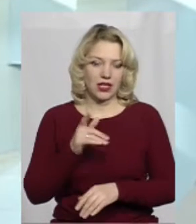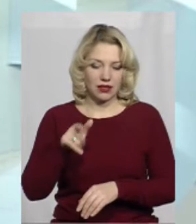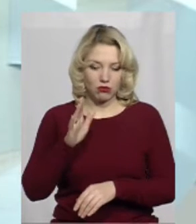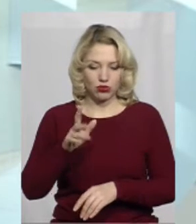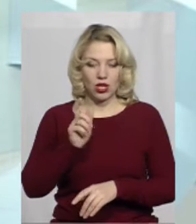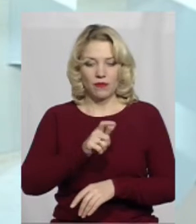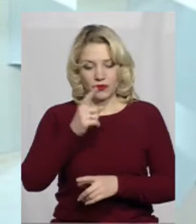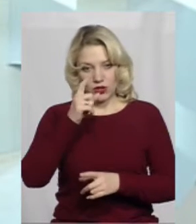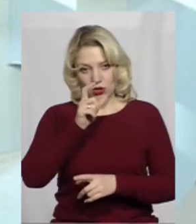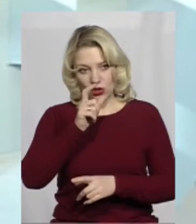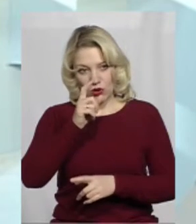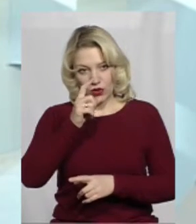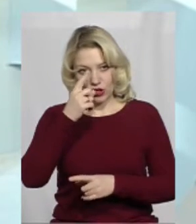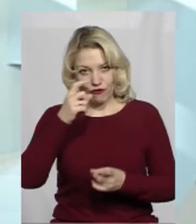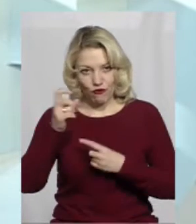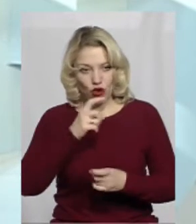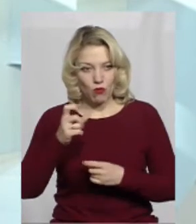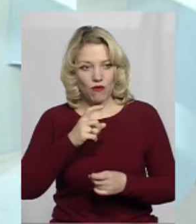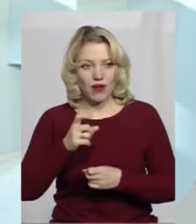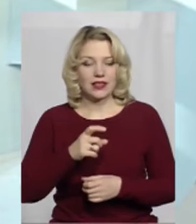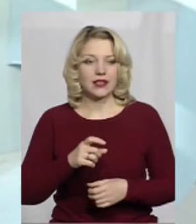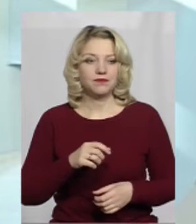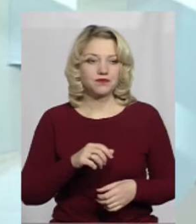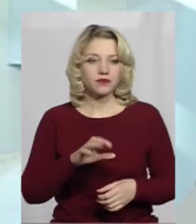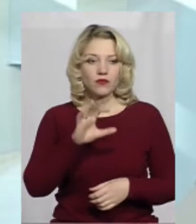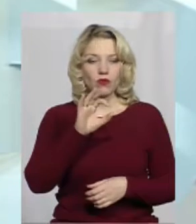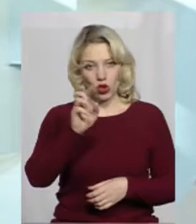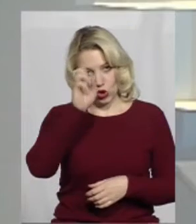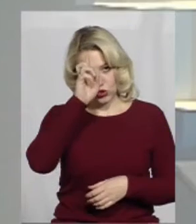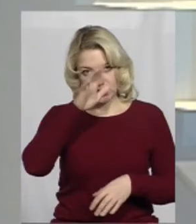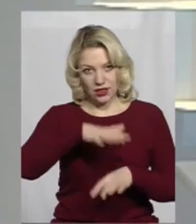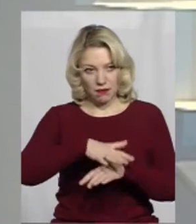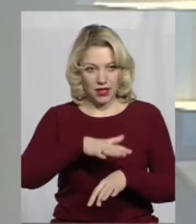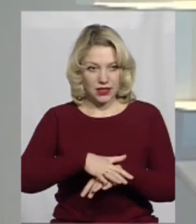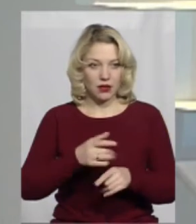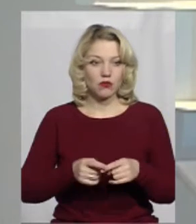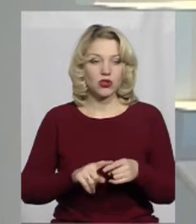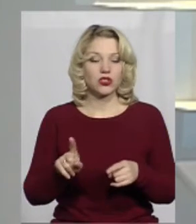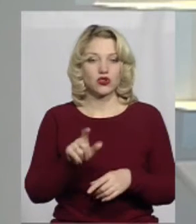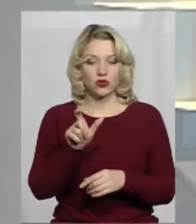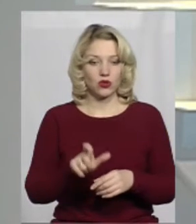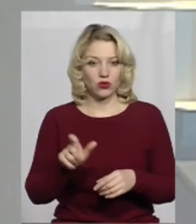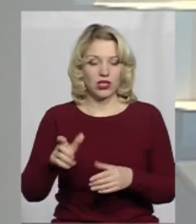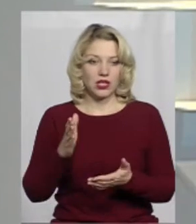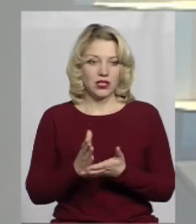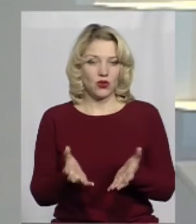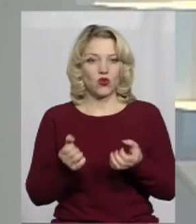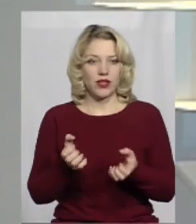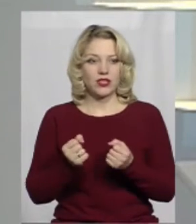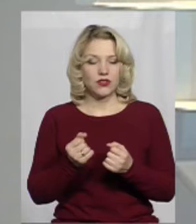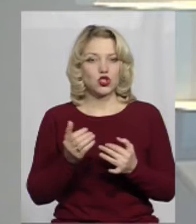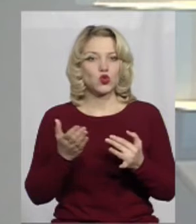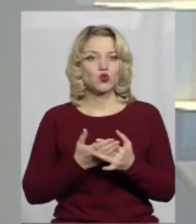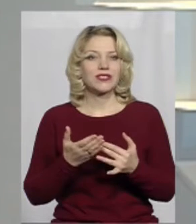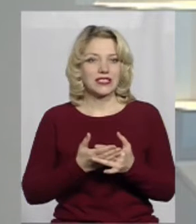інформувати акціонерне товариство «Щодбанк» про те, що такі громадяни є одержувачами